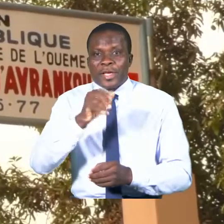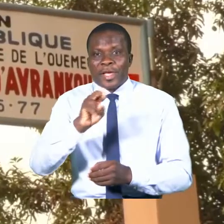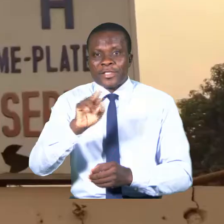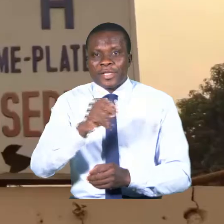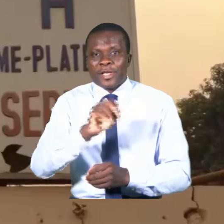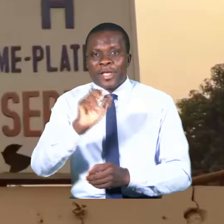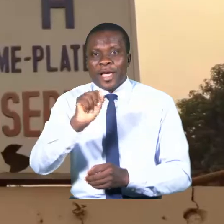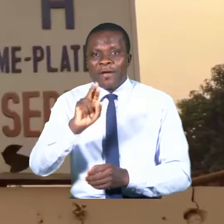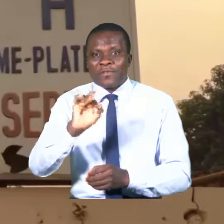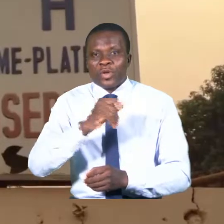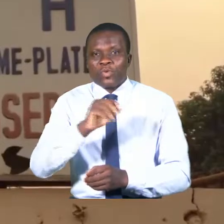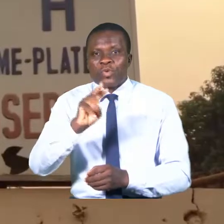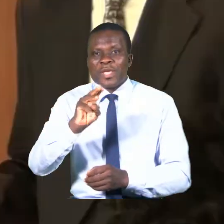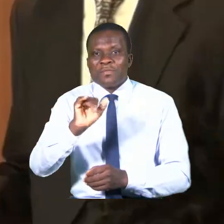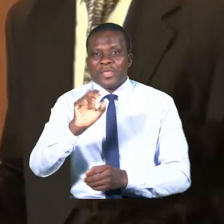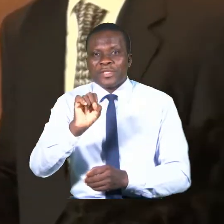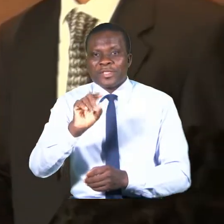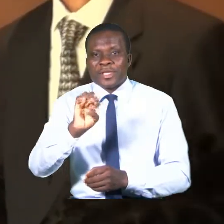à Cromis-Rété.